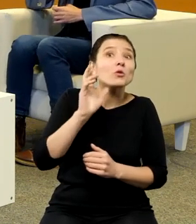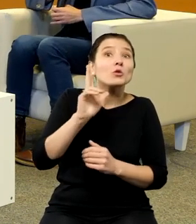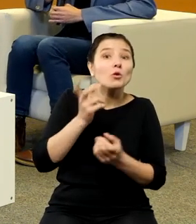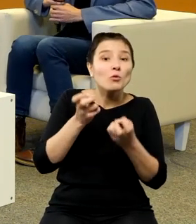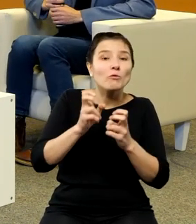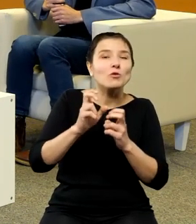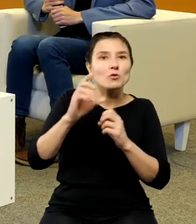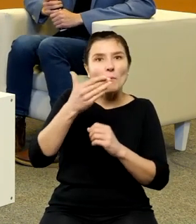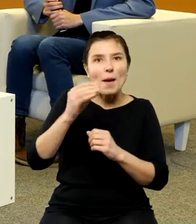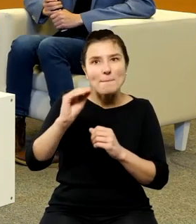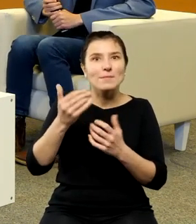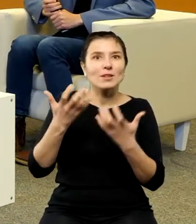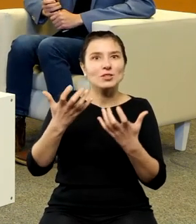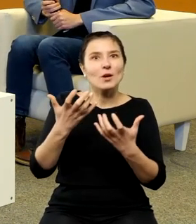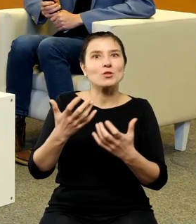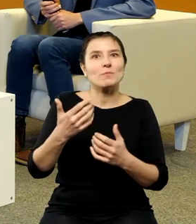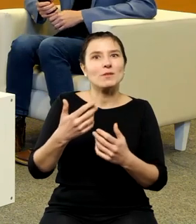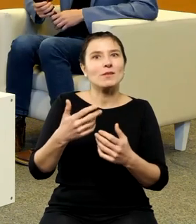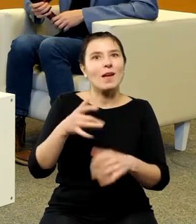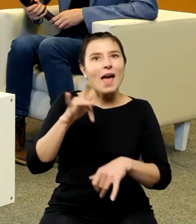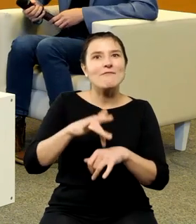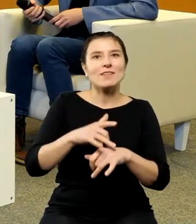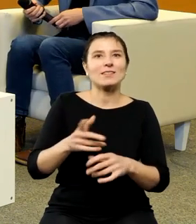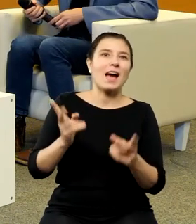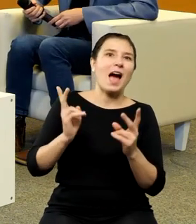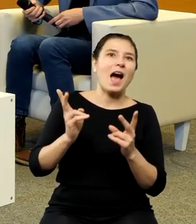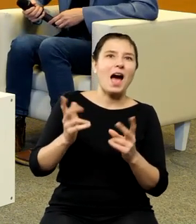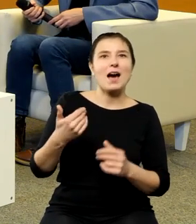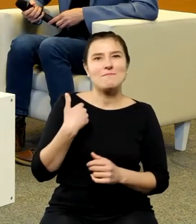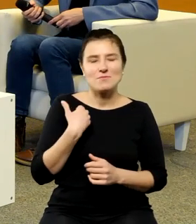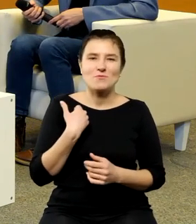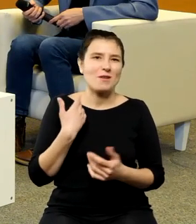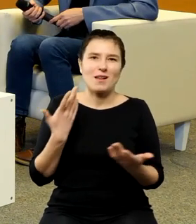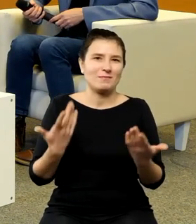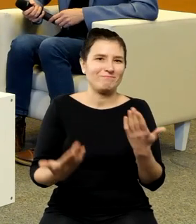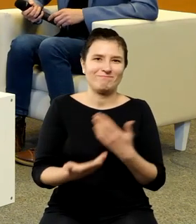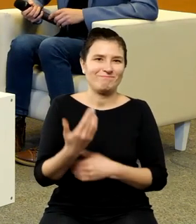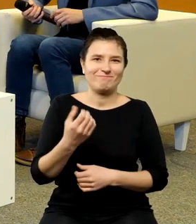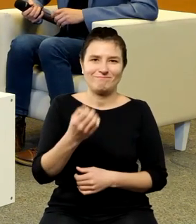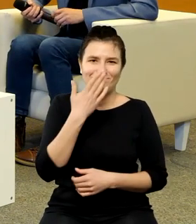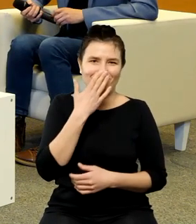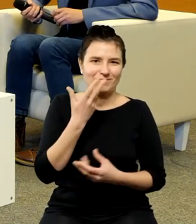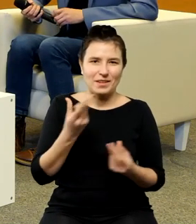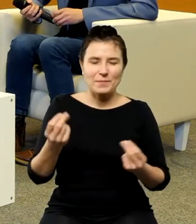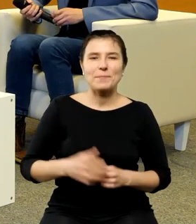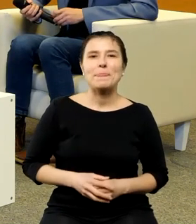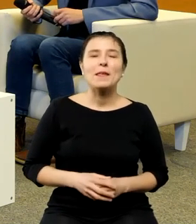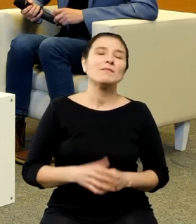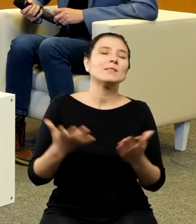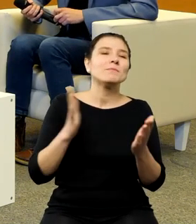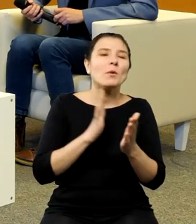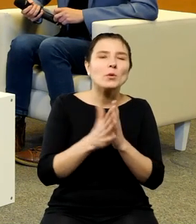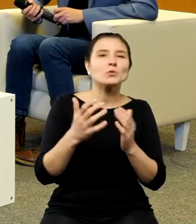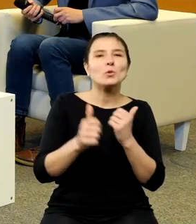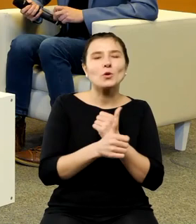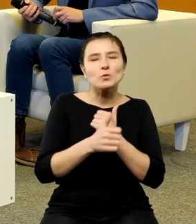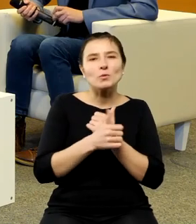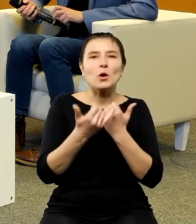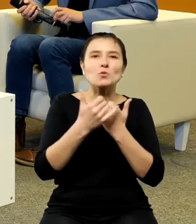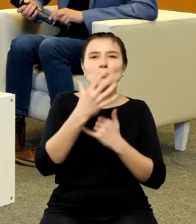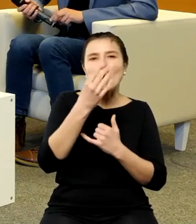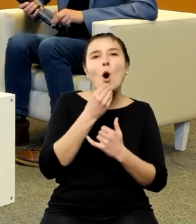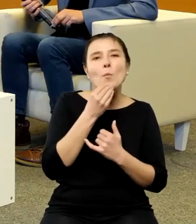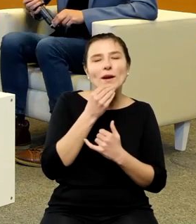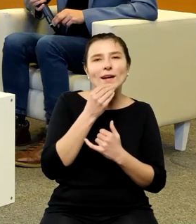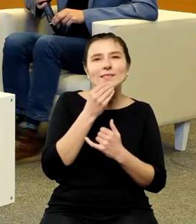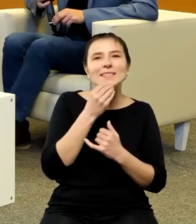Kopernik jest rzeczywiście obecny jako mem czyli interesujący obrazek w internecie na początku